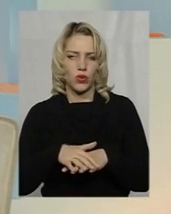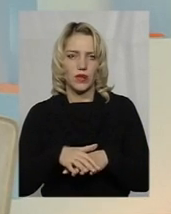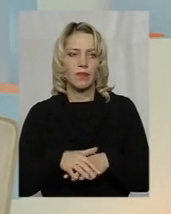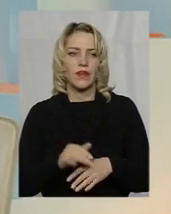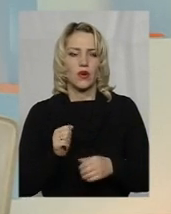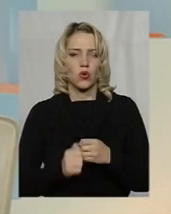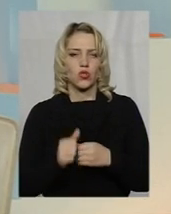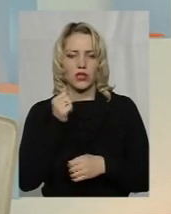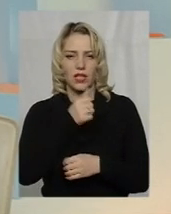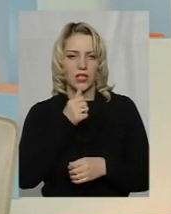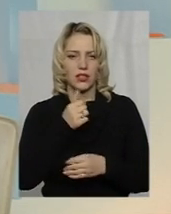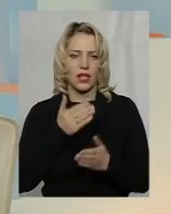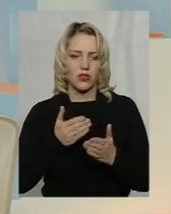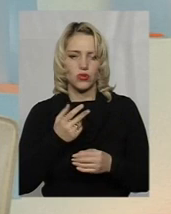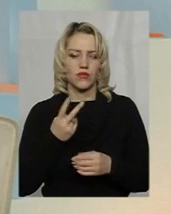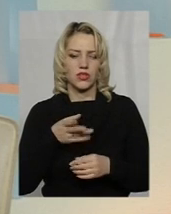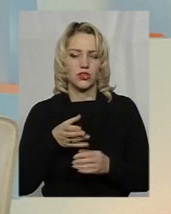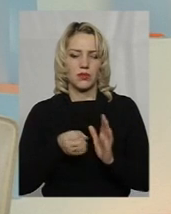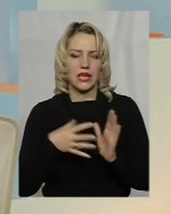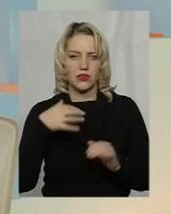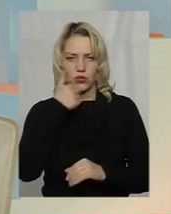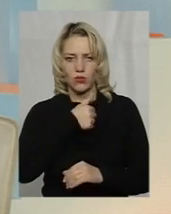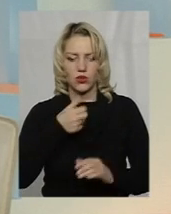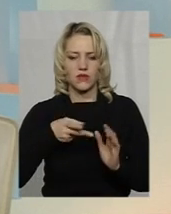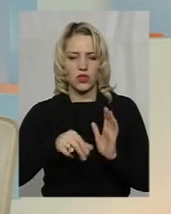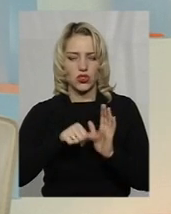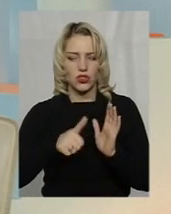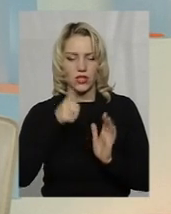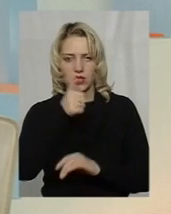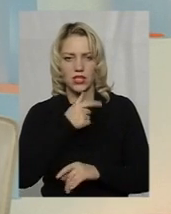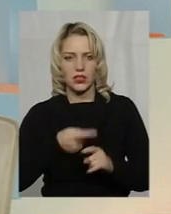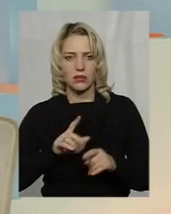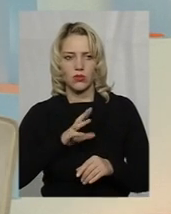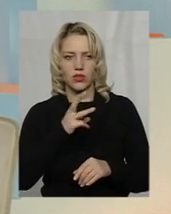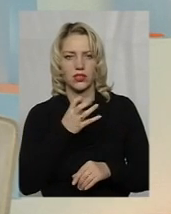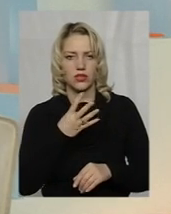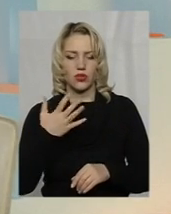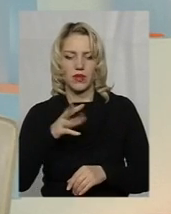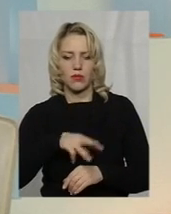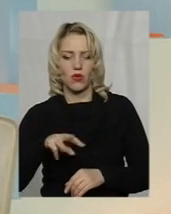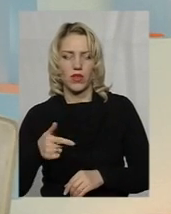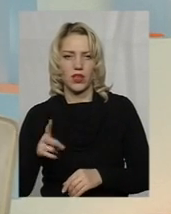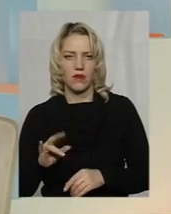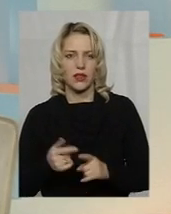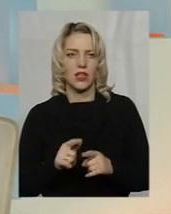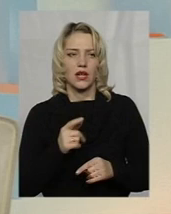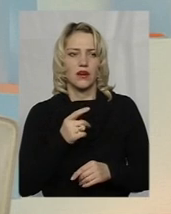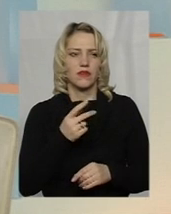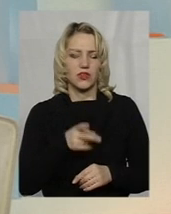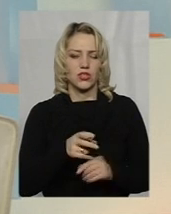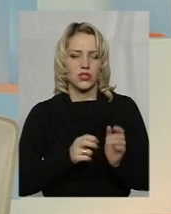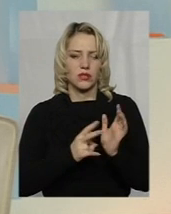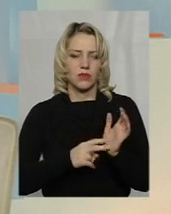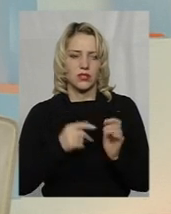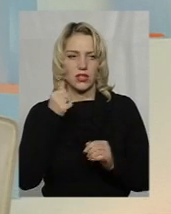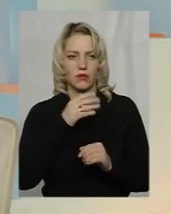кожен рік. Якщо там 2016 рік це було 345 мільйонів гривень, 2017 рік